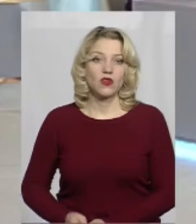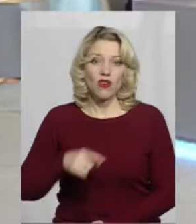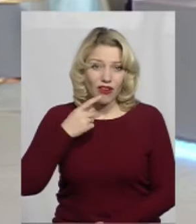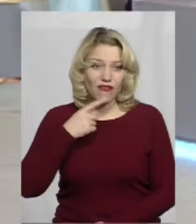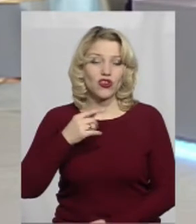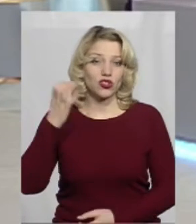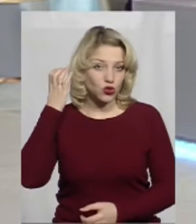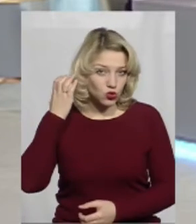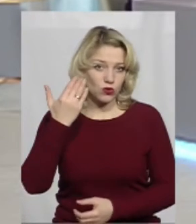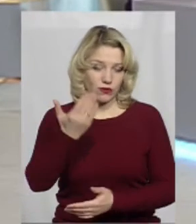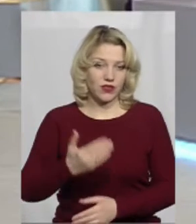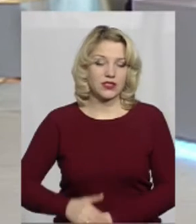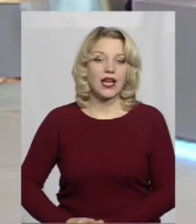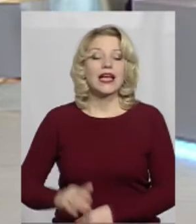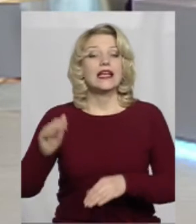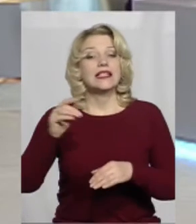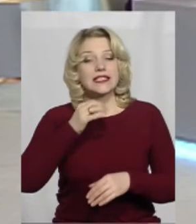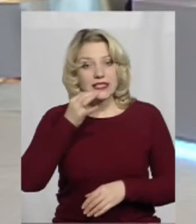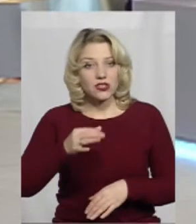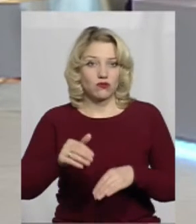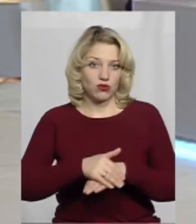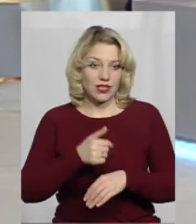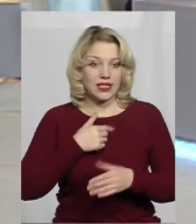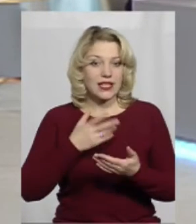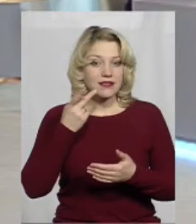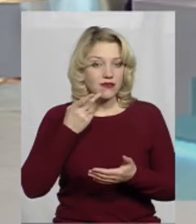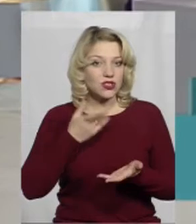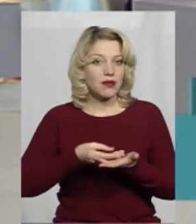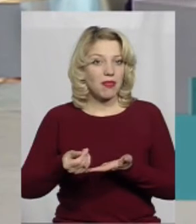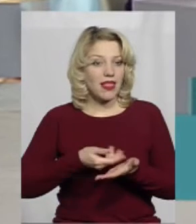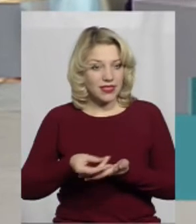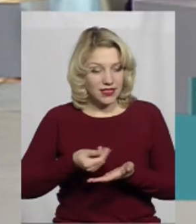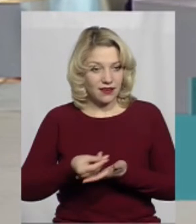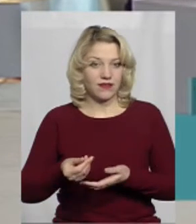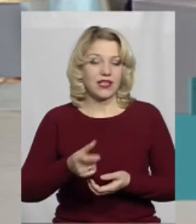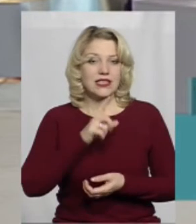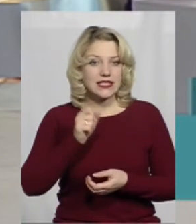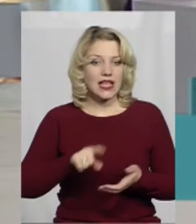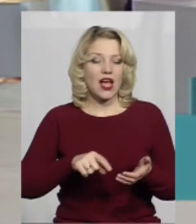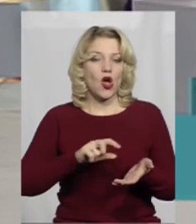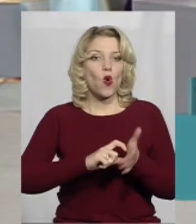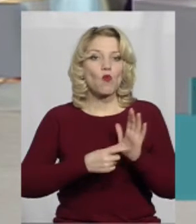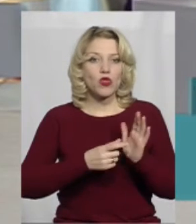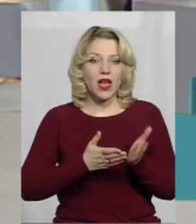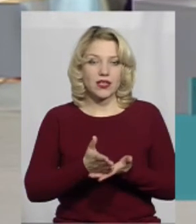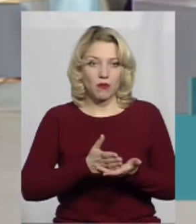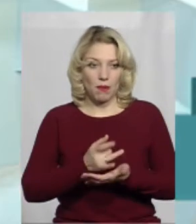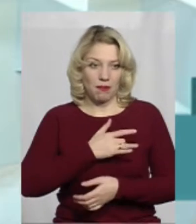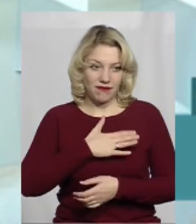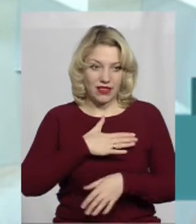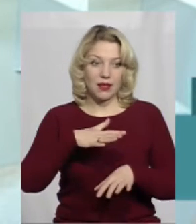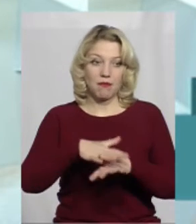Говоріть, будь ласка, ми вас чуємо. Скажіть, будь ласка, я платив завжди, платив за комунальні послуги в